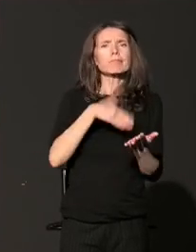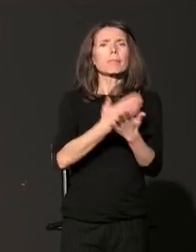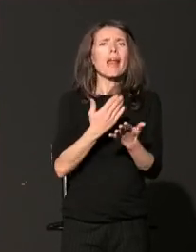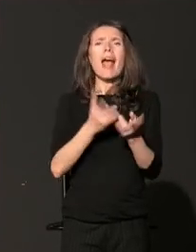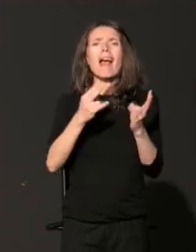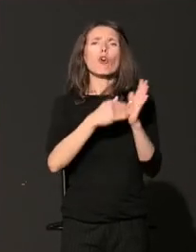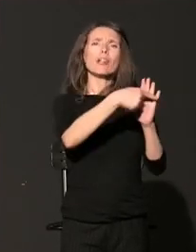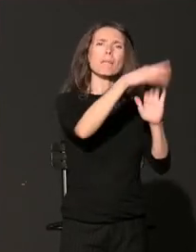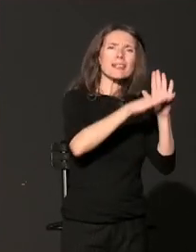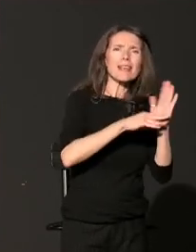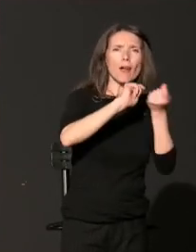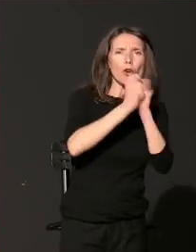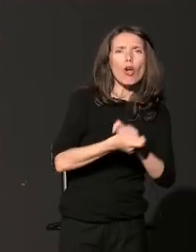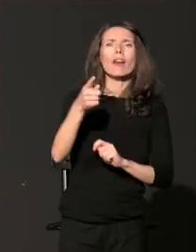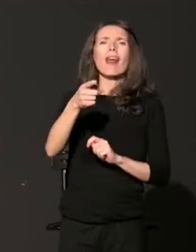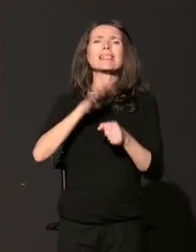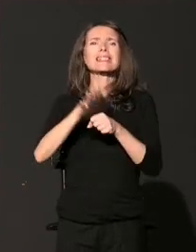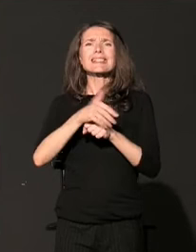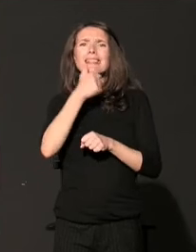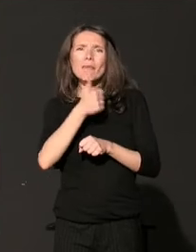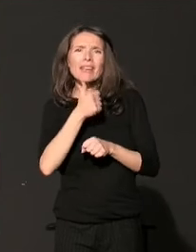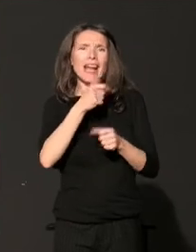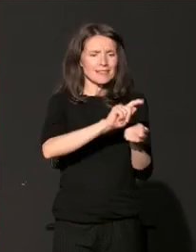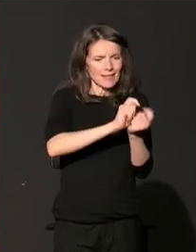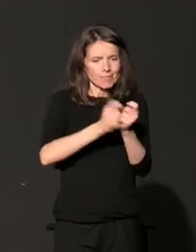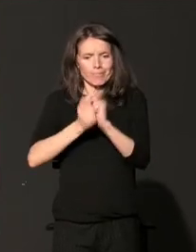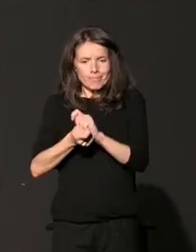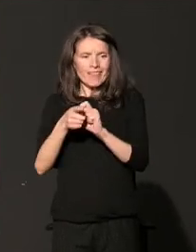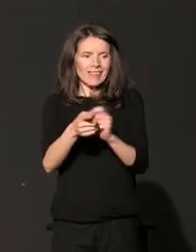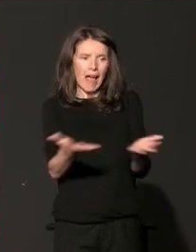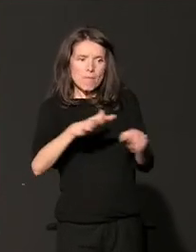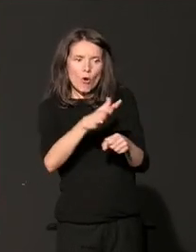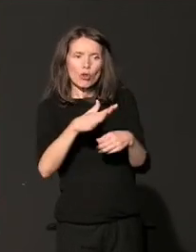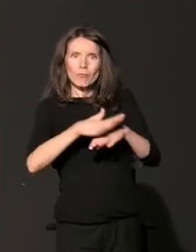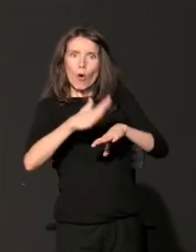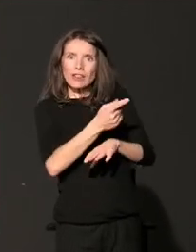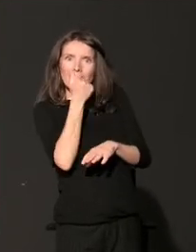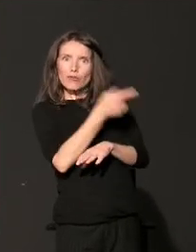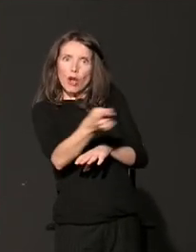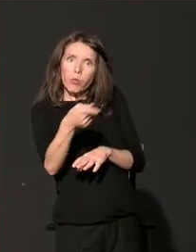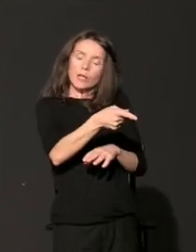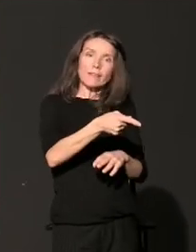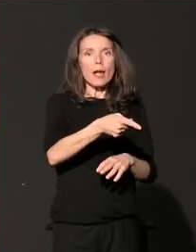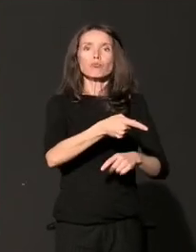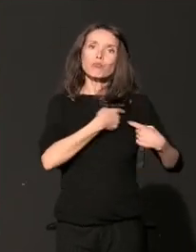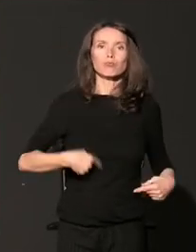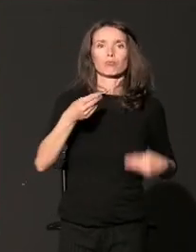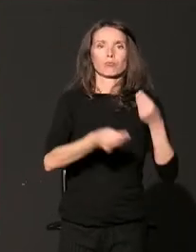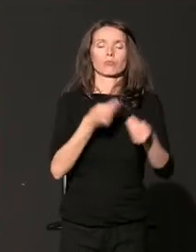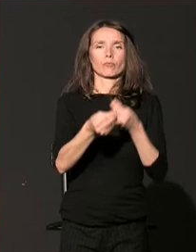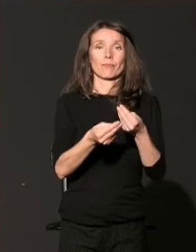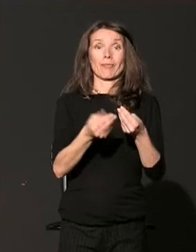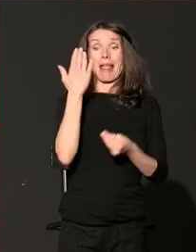fiskalnog okvira koji bi doprineo povećanju davanja. Kao i pre dve godine kada smo je objavili po prvi put, svrha ove